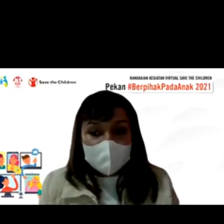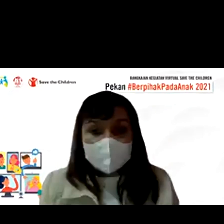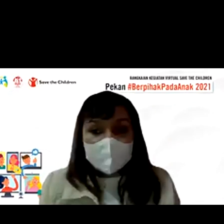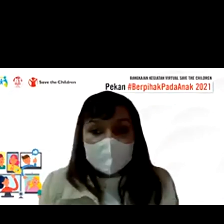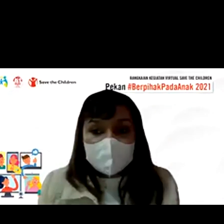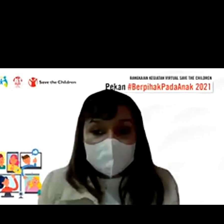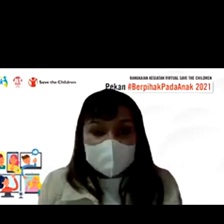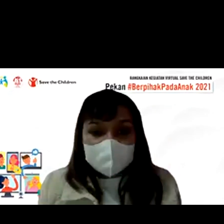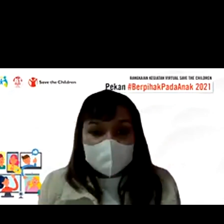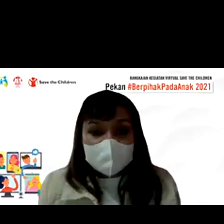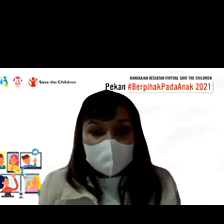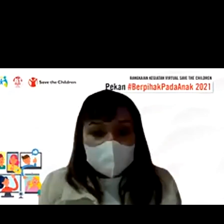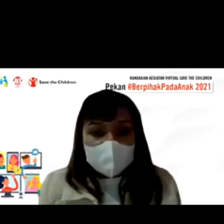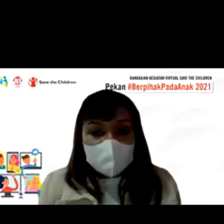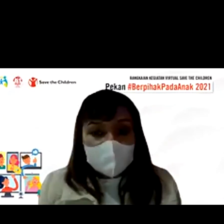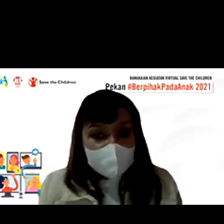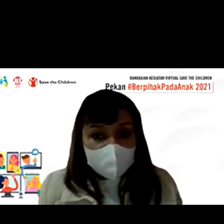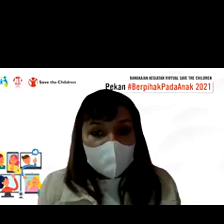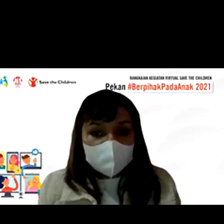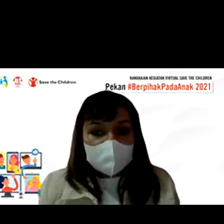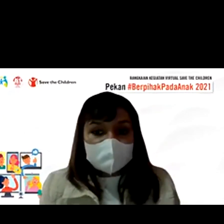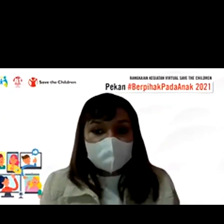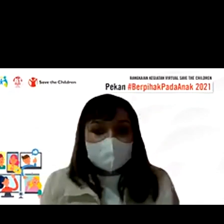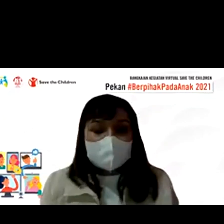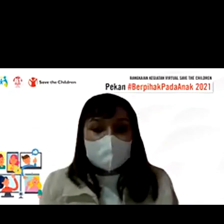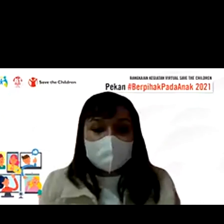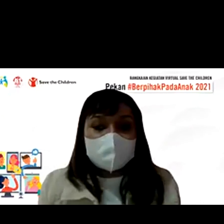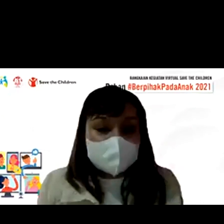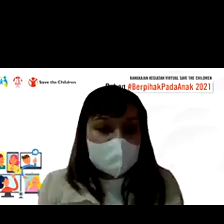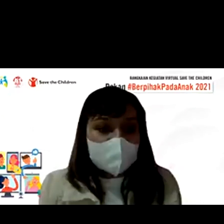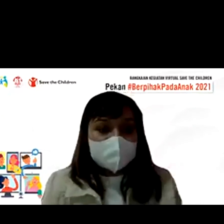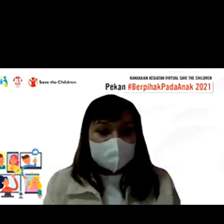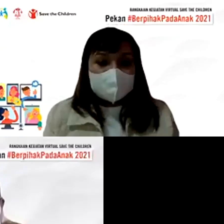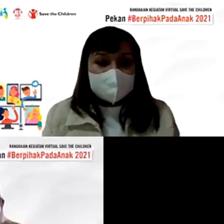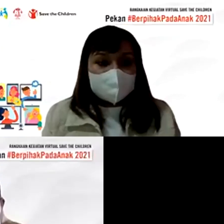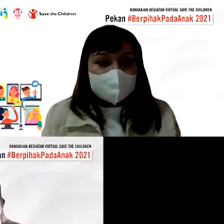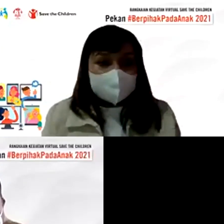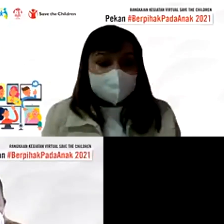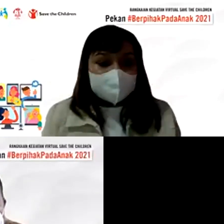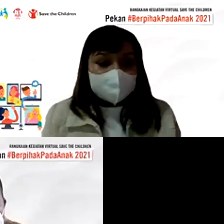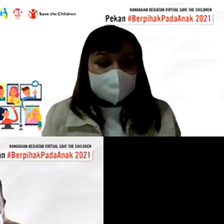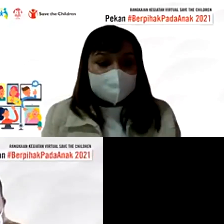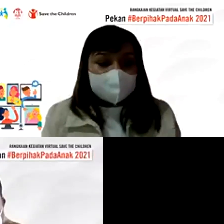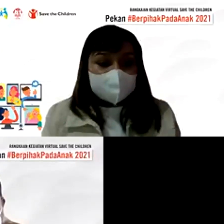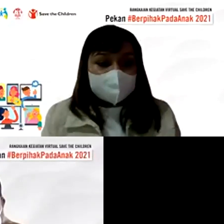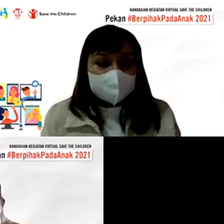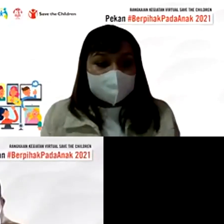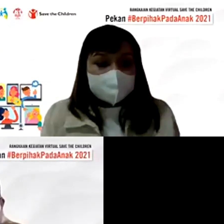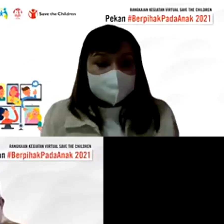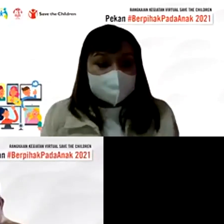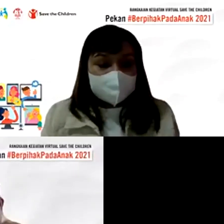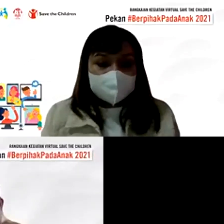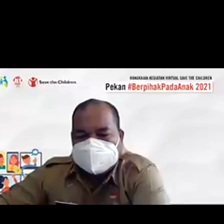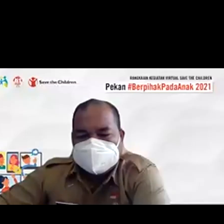Suka Barat Bapak Jeffrey Dapamerang SPMM waktu dan kesempatan kami persilakan baik terima kasih ibu